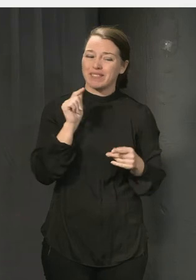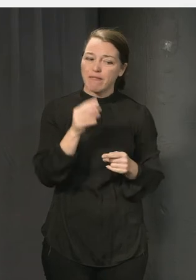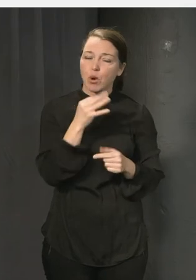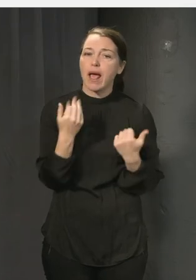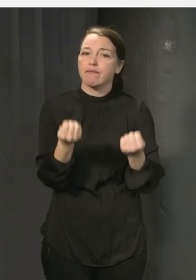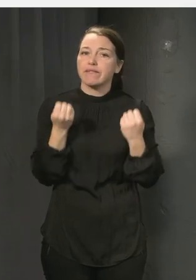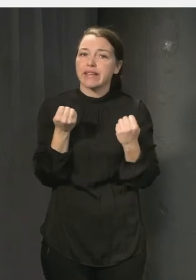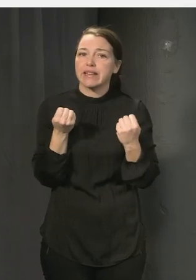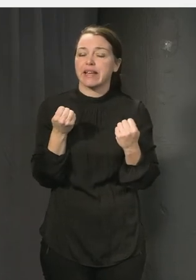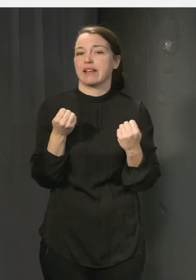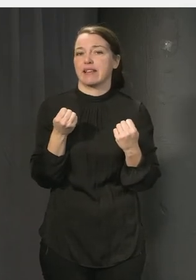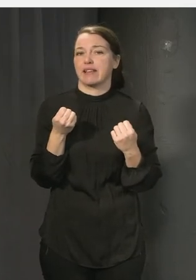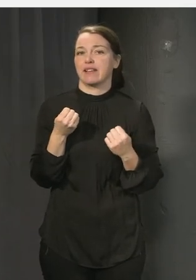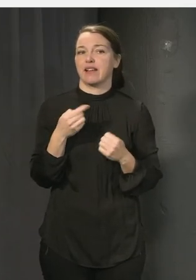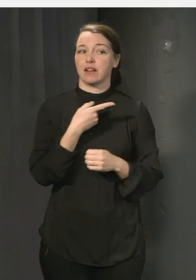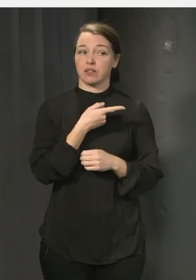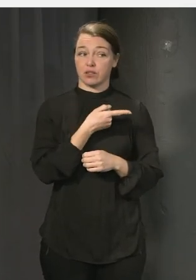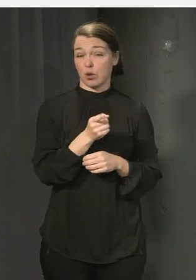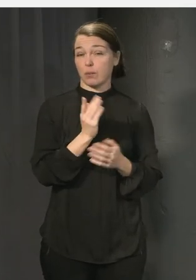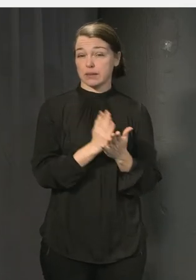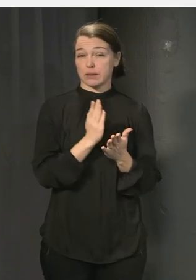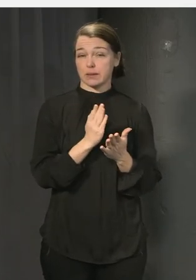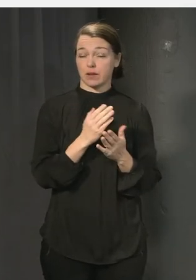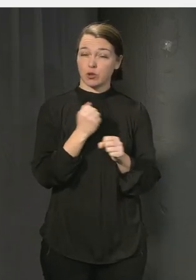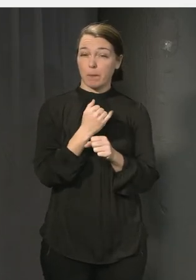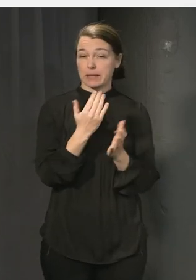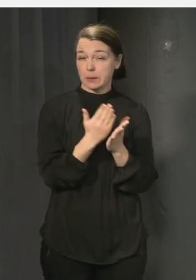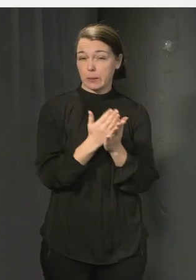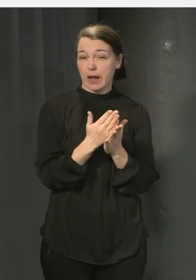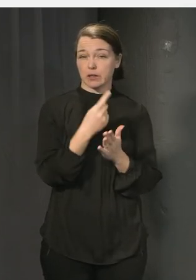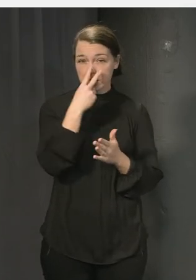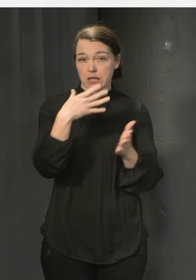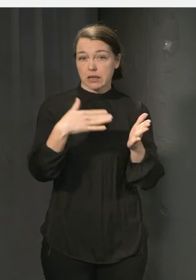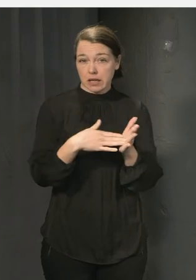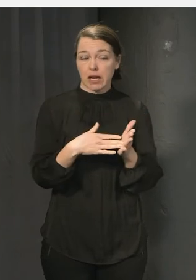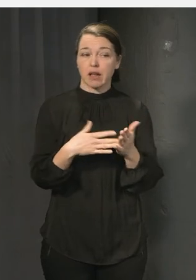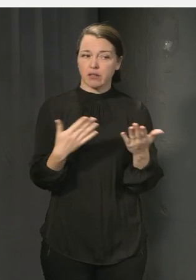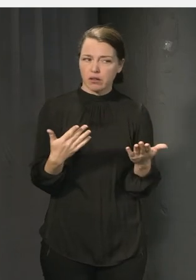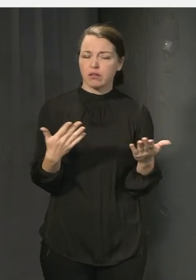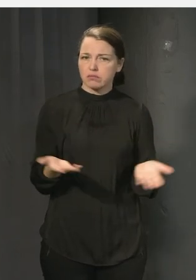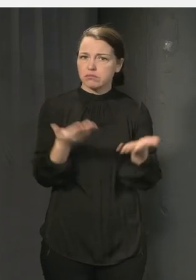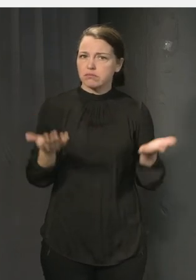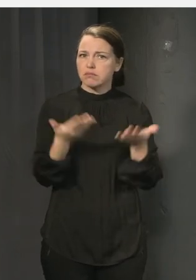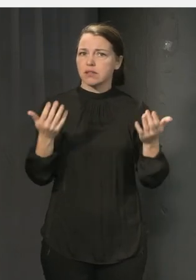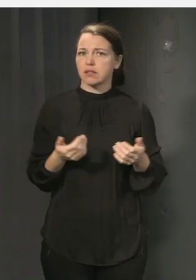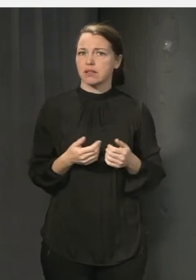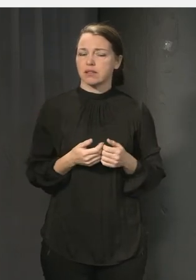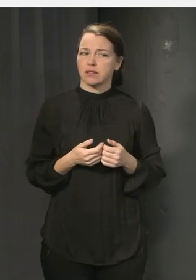de som jobbar i skolan att säkerställa? Kan det behövas en öklad tydlighet tror du?